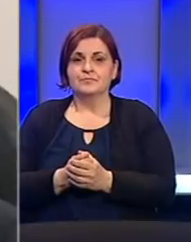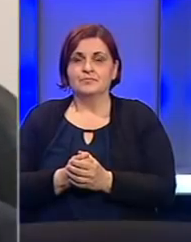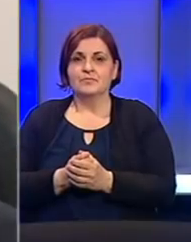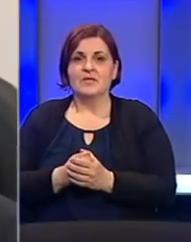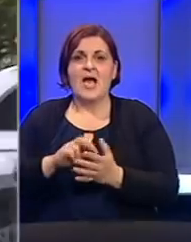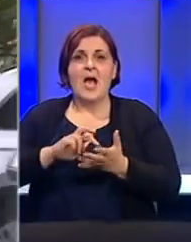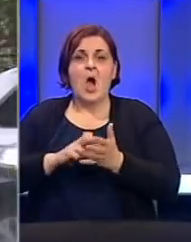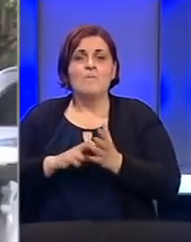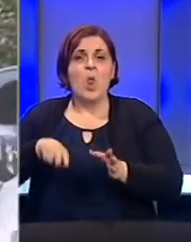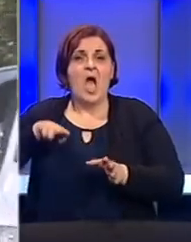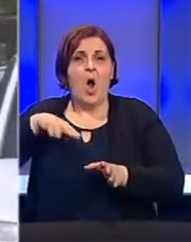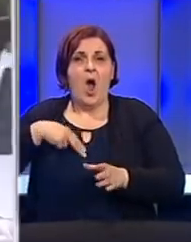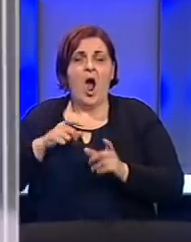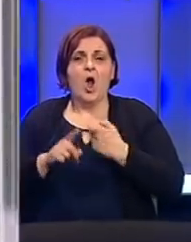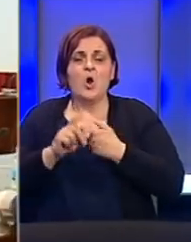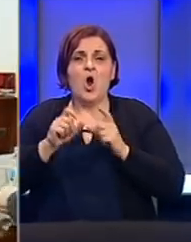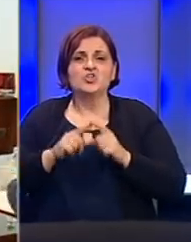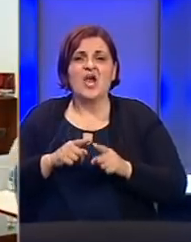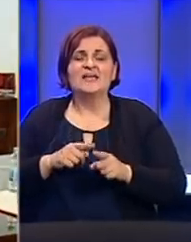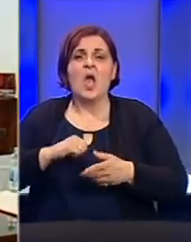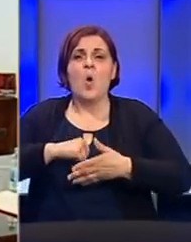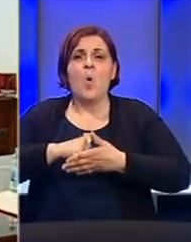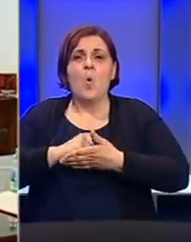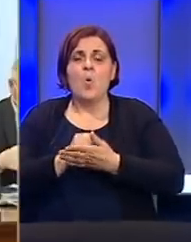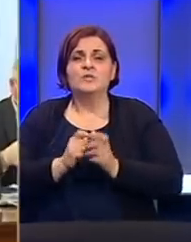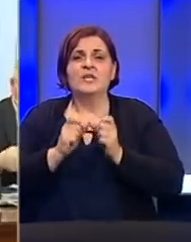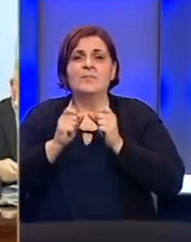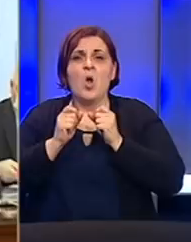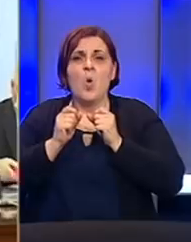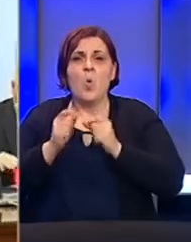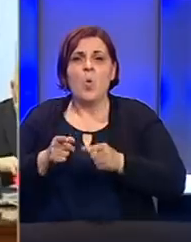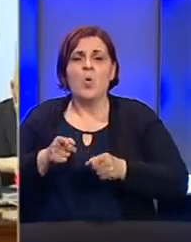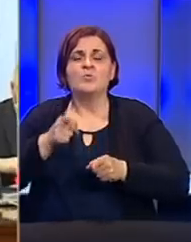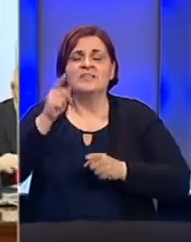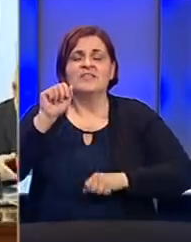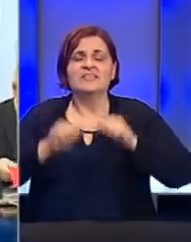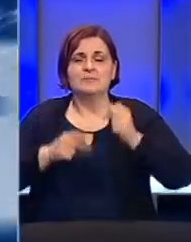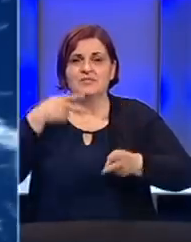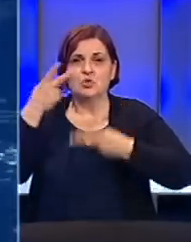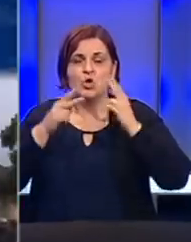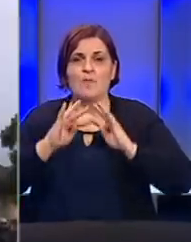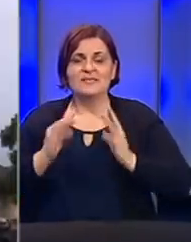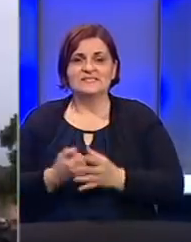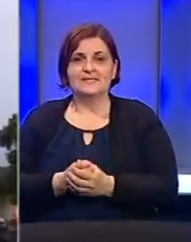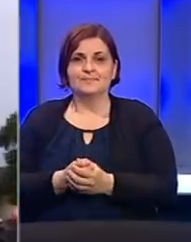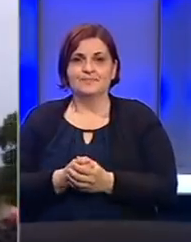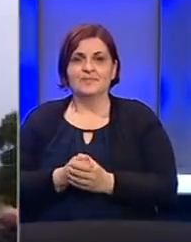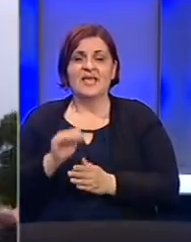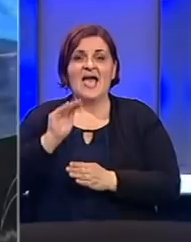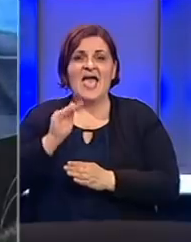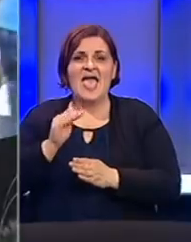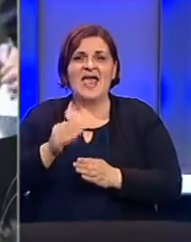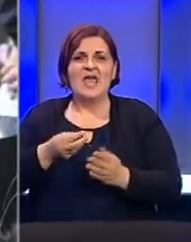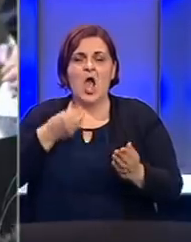Politička odgovornost Staše Košarca utvrđena i upućena stranačkoj stegovnoj komisiji. Najava